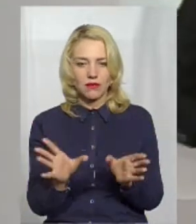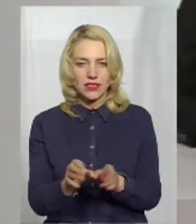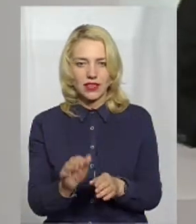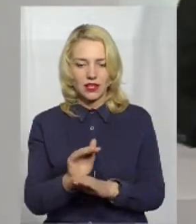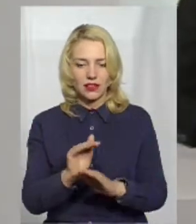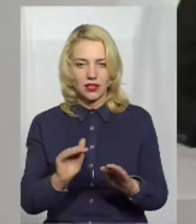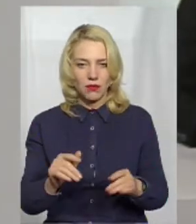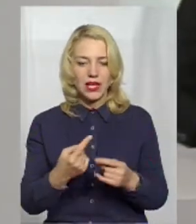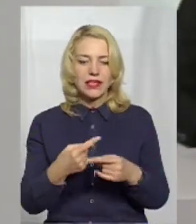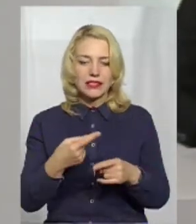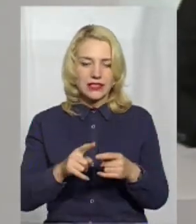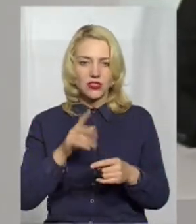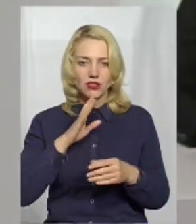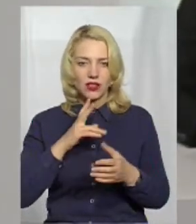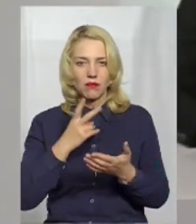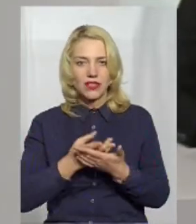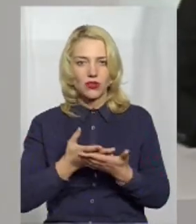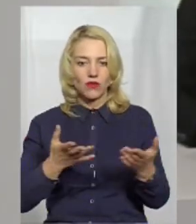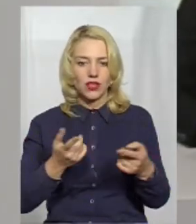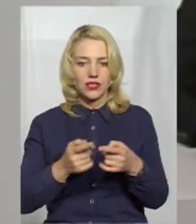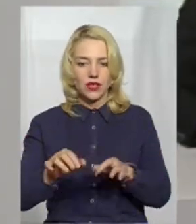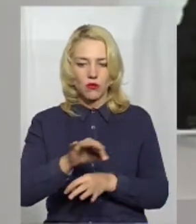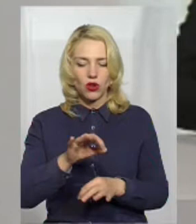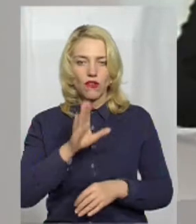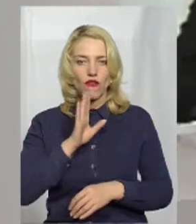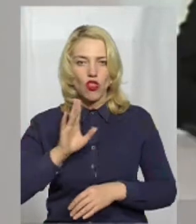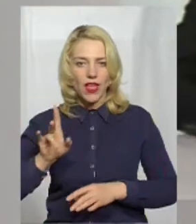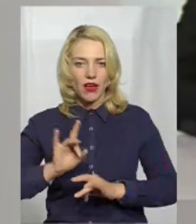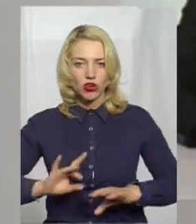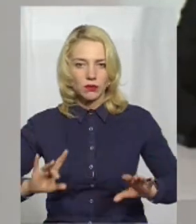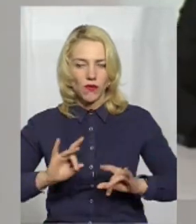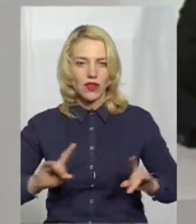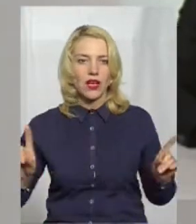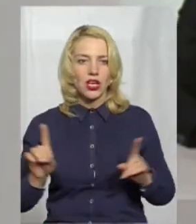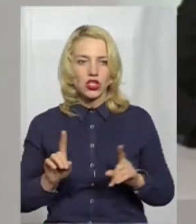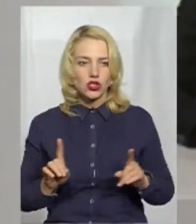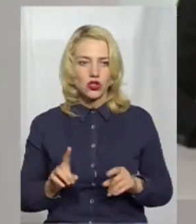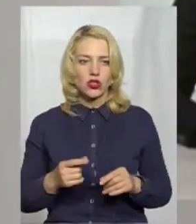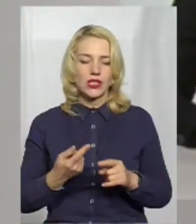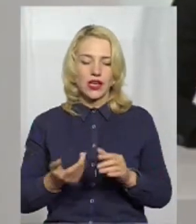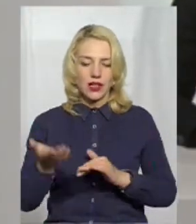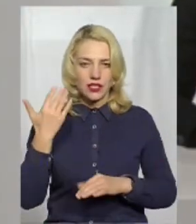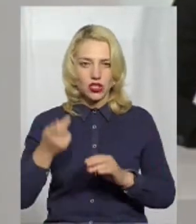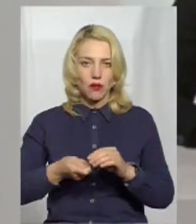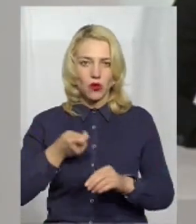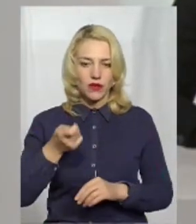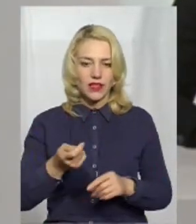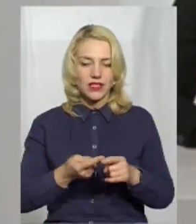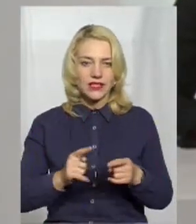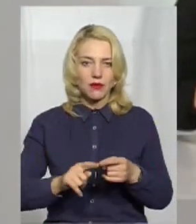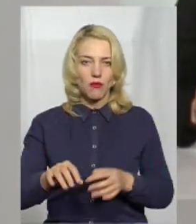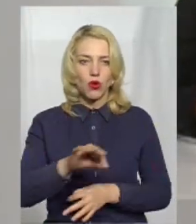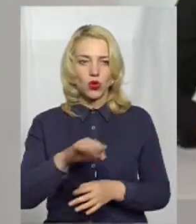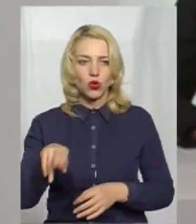презентувала такий проєкт на цьому заході. Вона розповіла, що раніше подавалася цим проєктом до міської